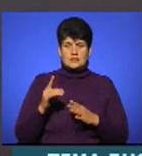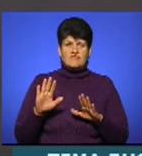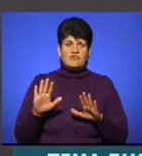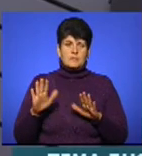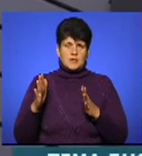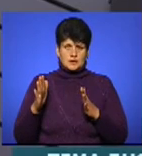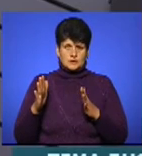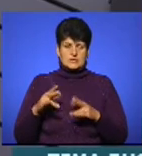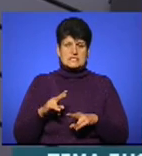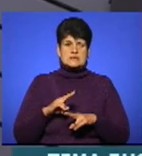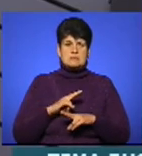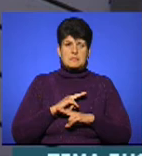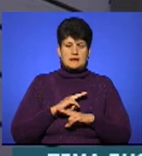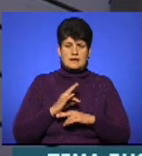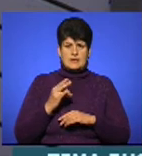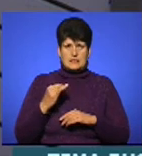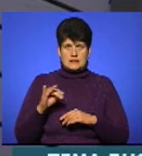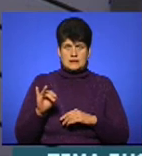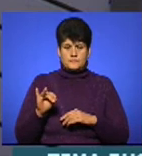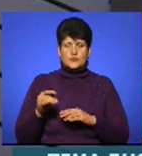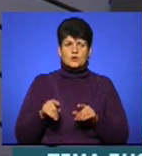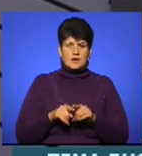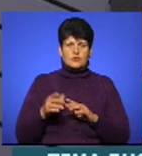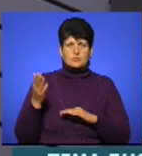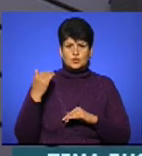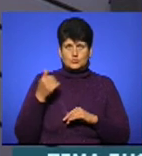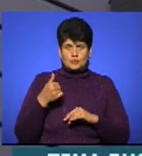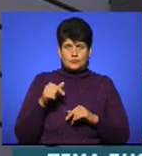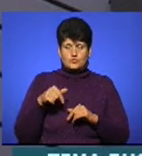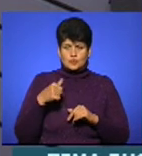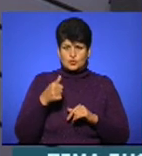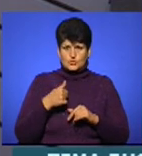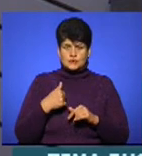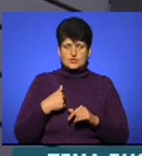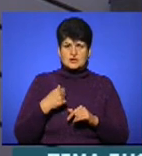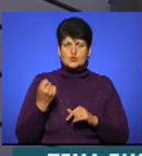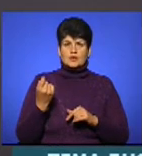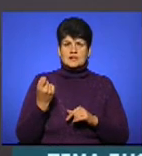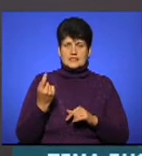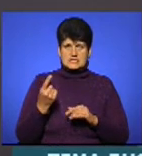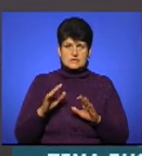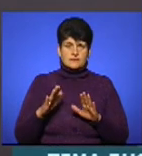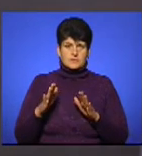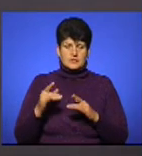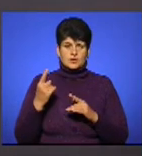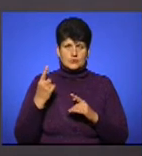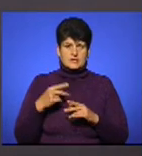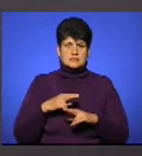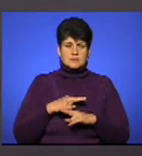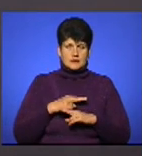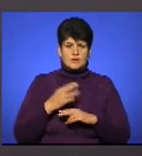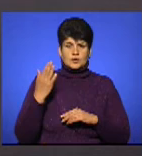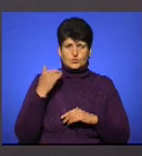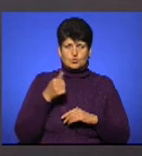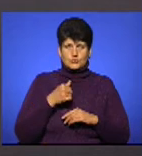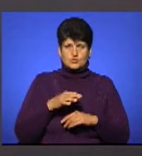смертельний. До речі, так, як і в минулому році. В цьому році у нас 11 випадків, один летальний. В минулому році